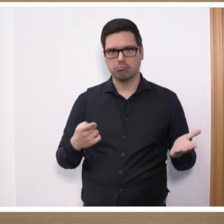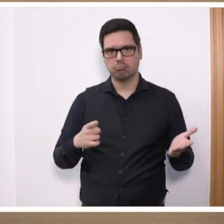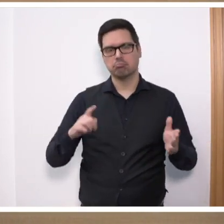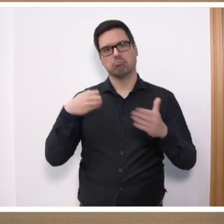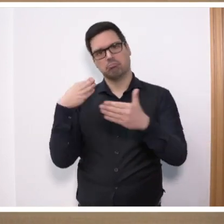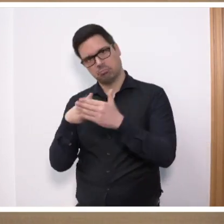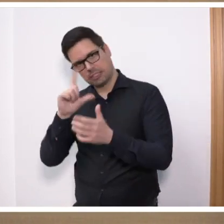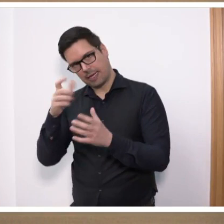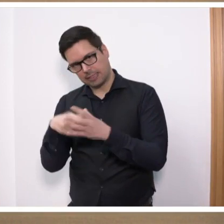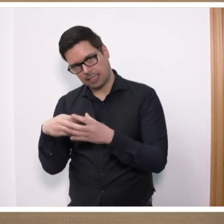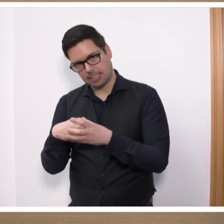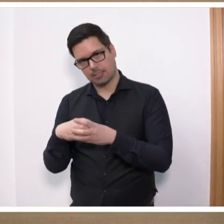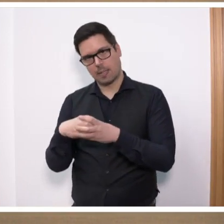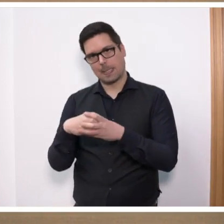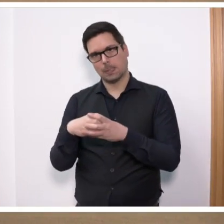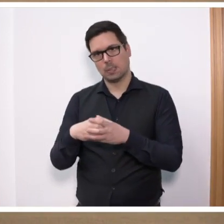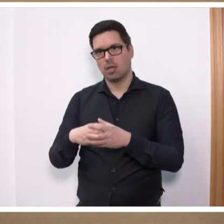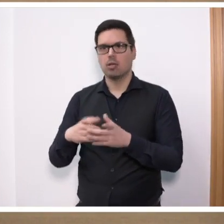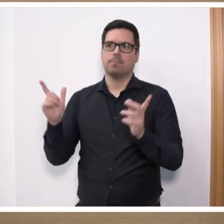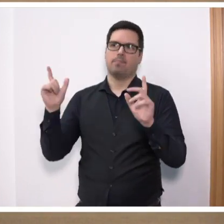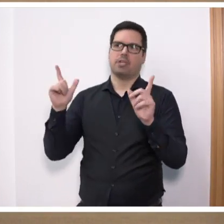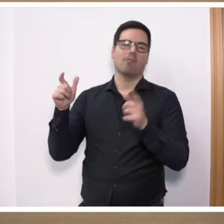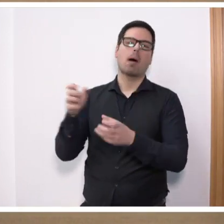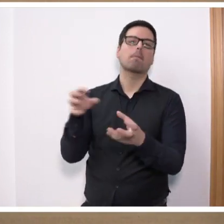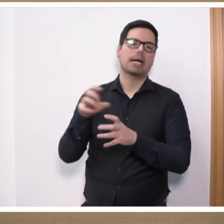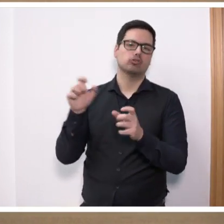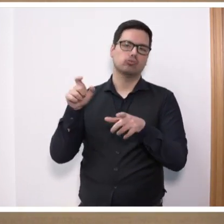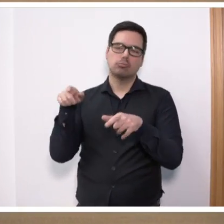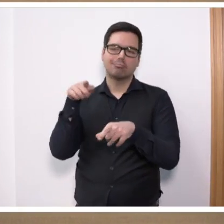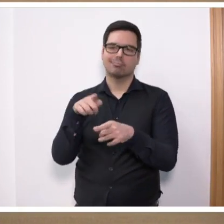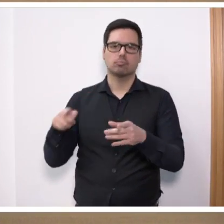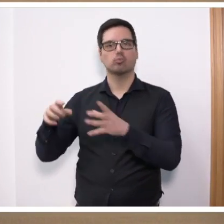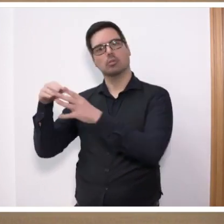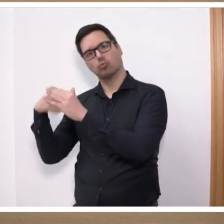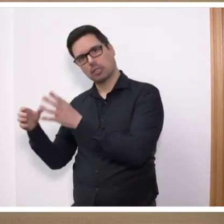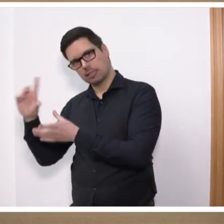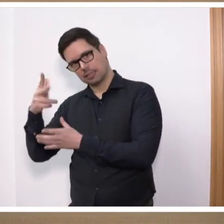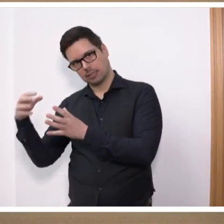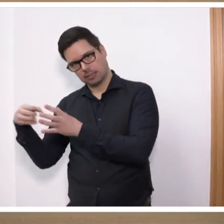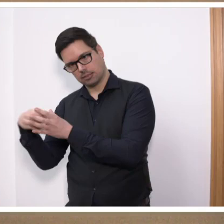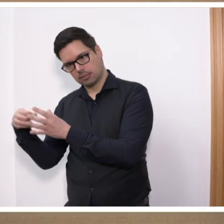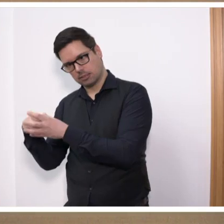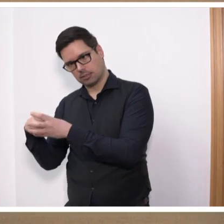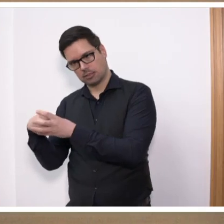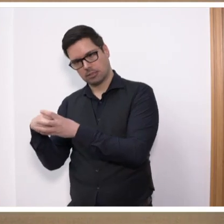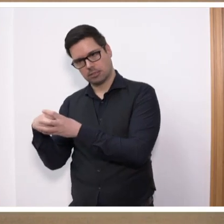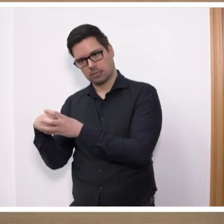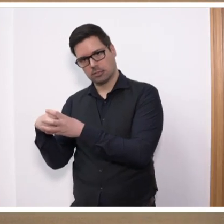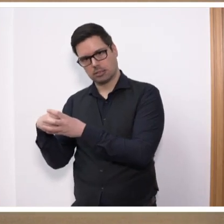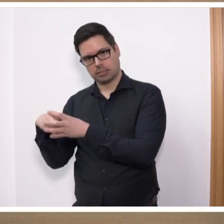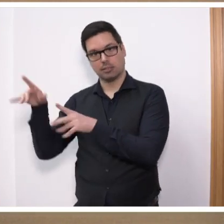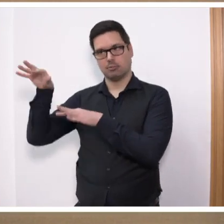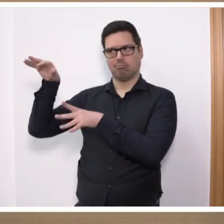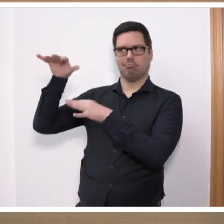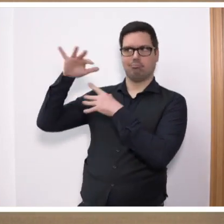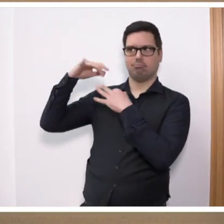Mittelklasseopfer, welches einem gewöhnlichen Verbrechen zum Opfer fiel. Das Unterklasseopfer, das den berechtigten Zorn des Täters auf sich